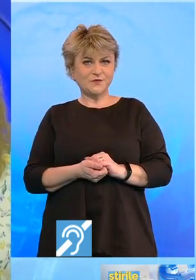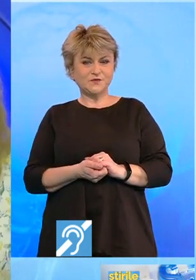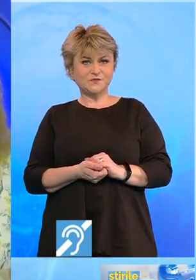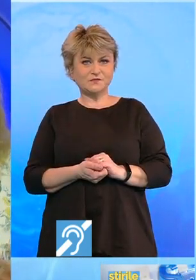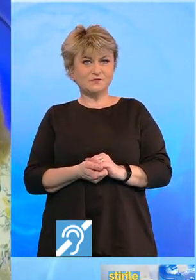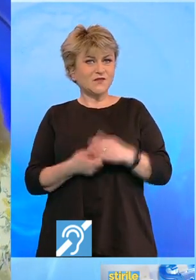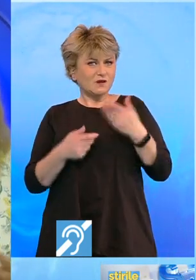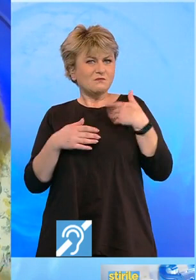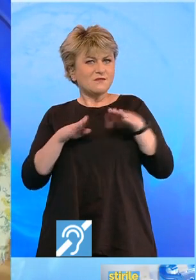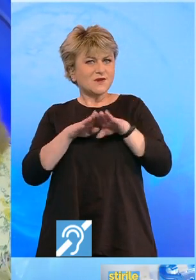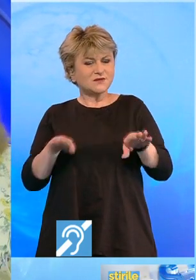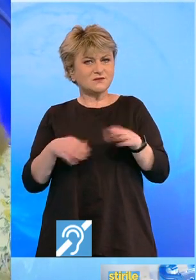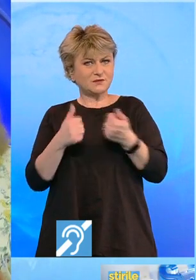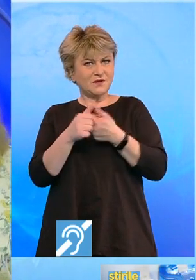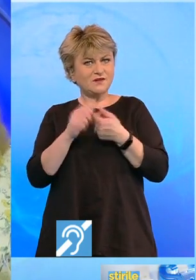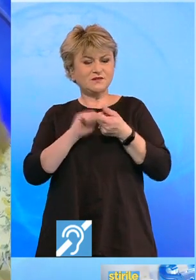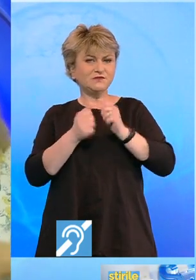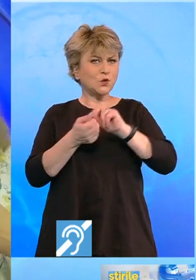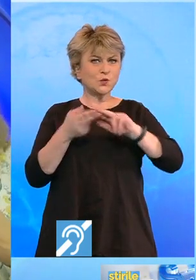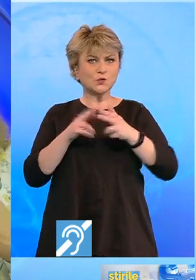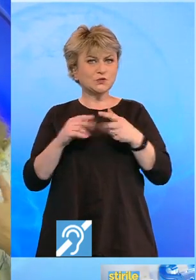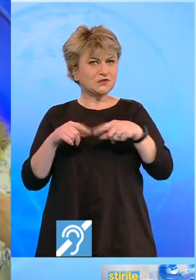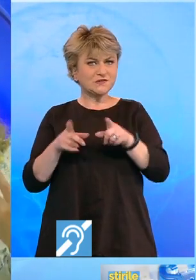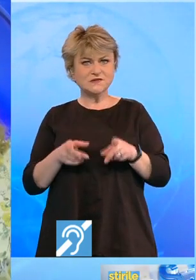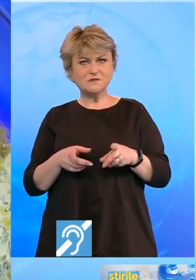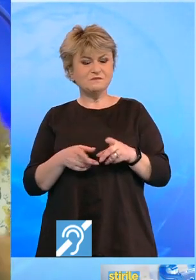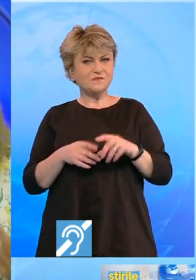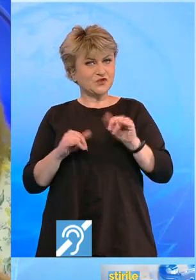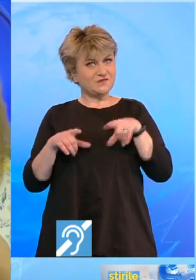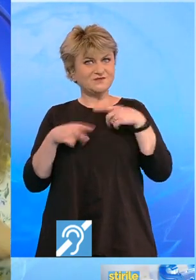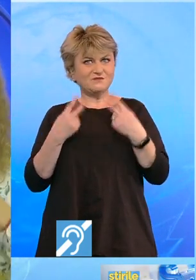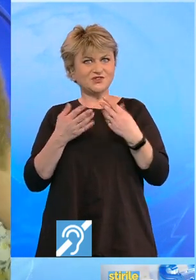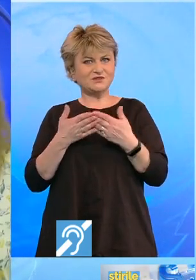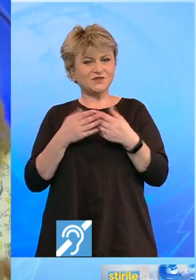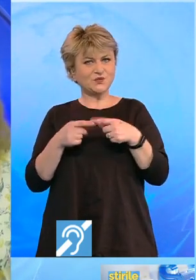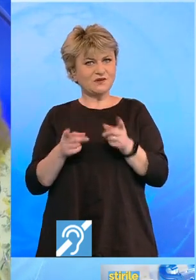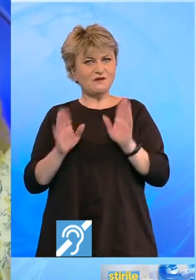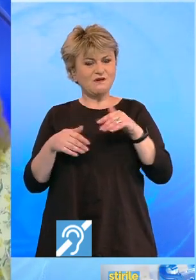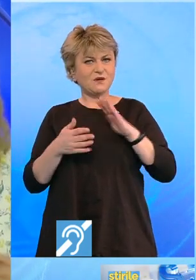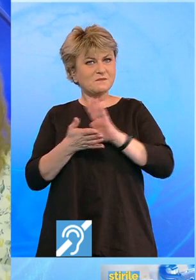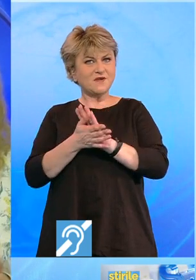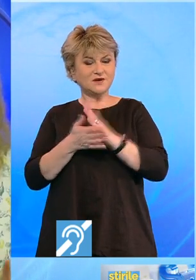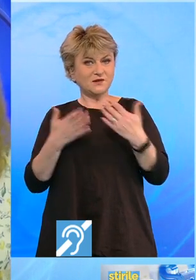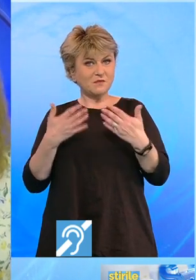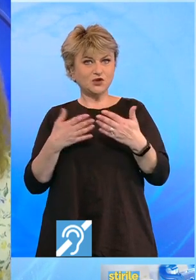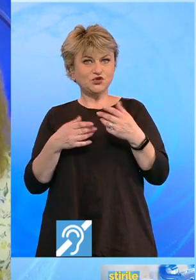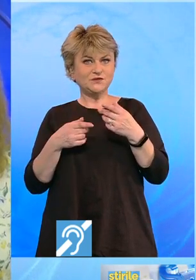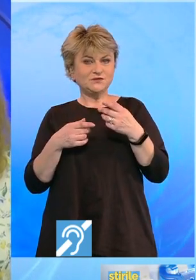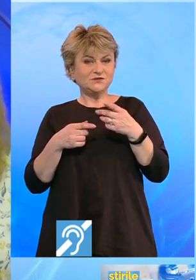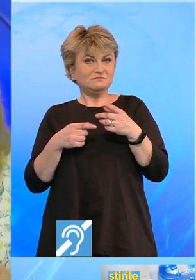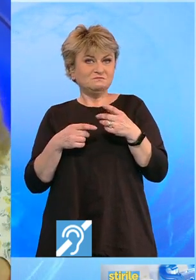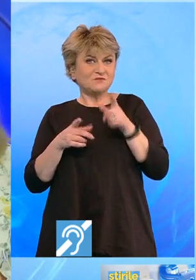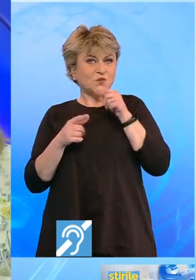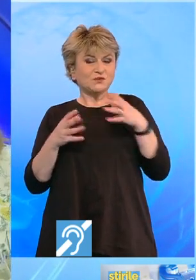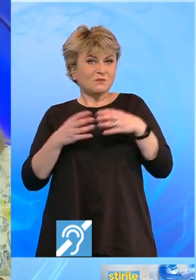Fecioarele se bazează pe prieteni sau pe cunoștințe și e important pentru ele care e impactul imaginilor în mediul din care ele